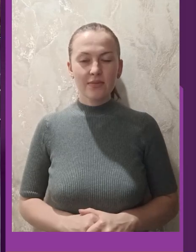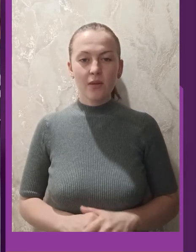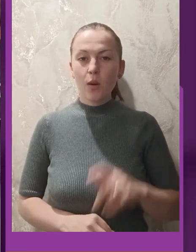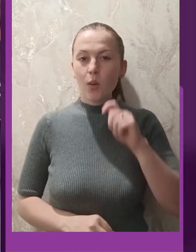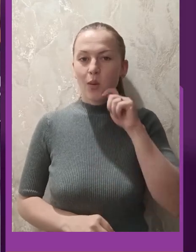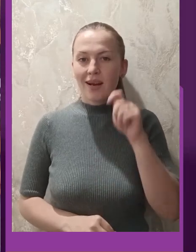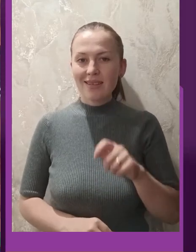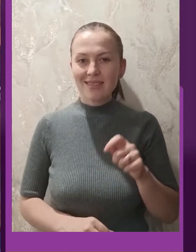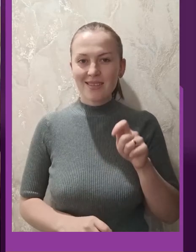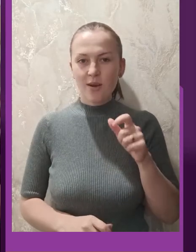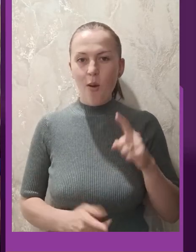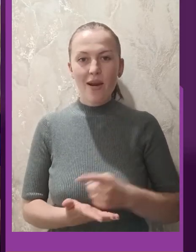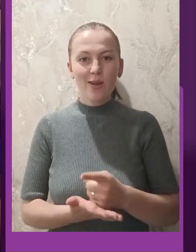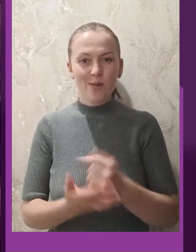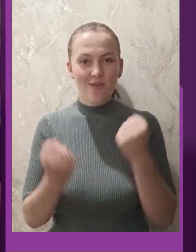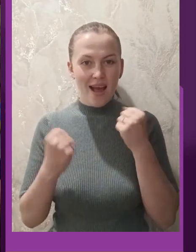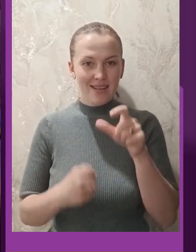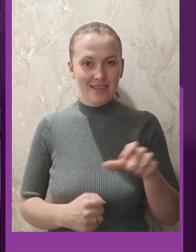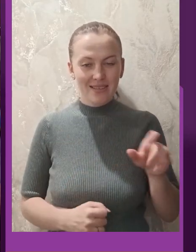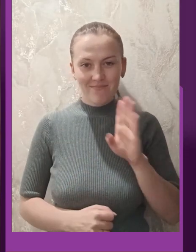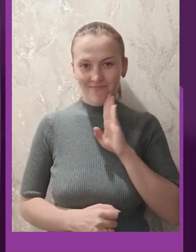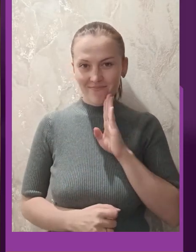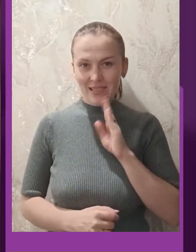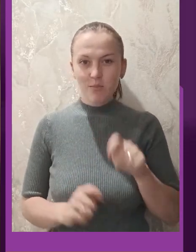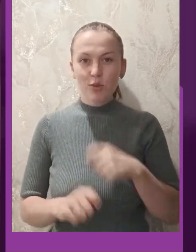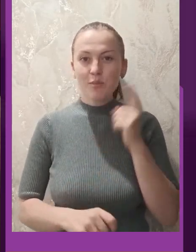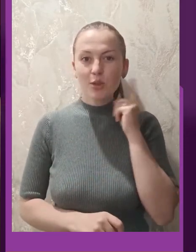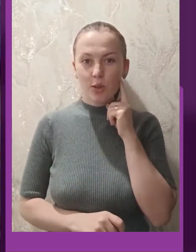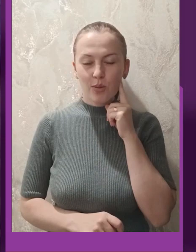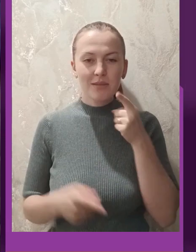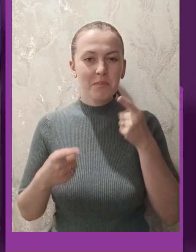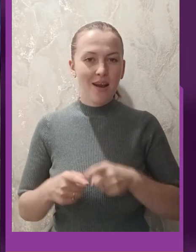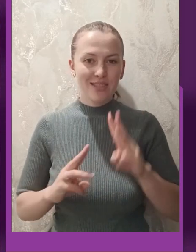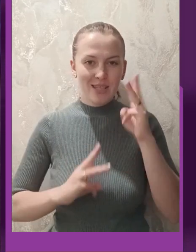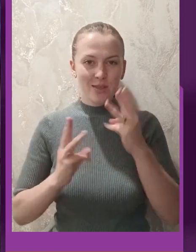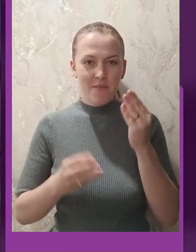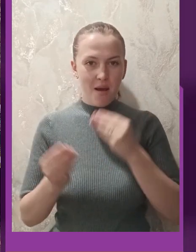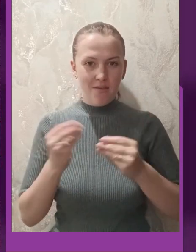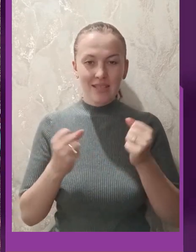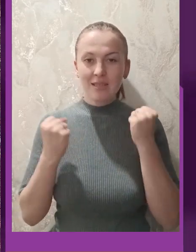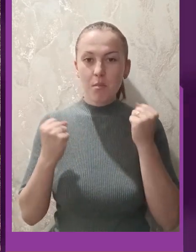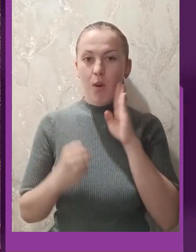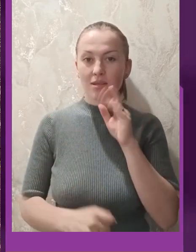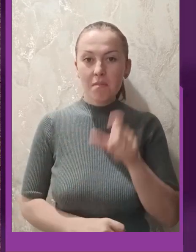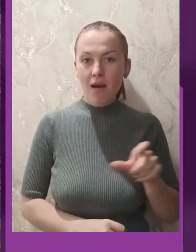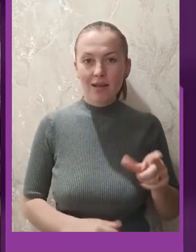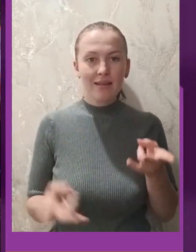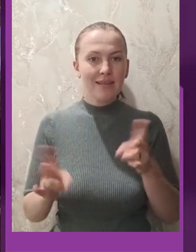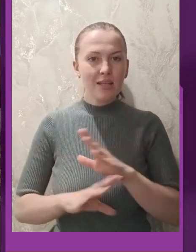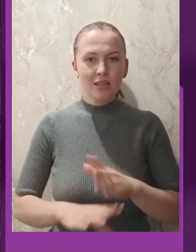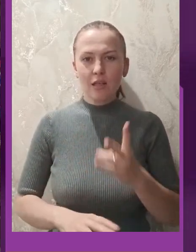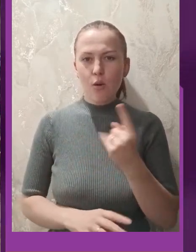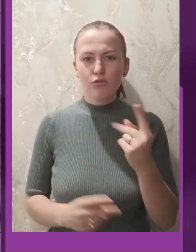Українські орієнтувальниці з порушеннями слуху – справжні лісові мавки. Спортсменки не залишили